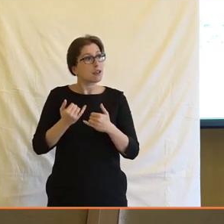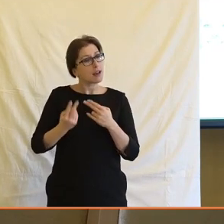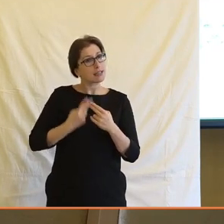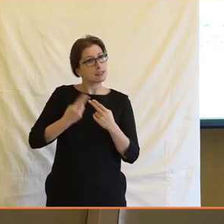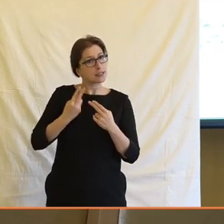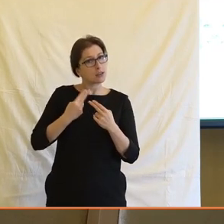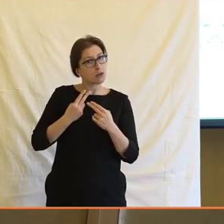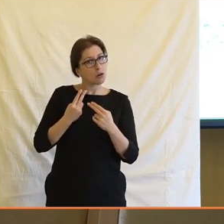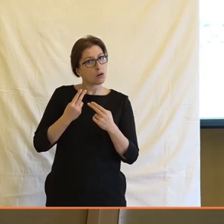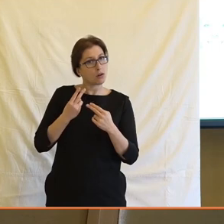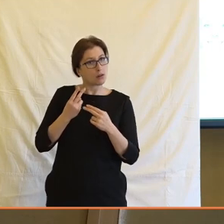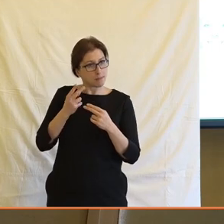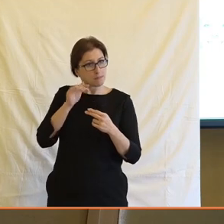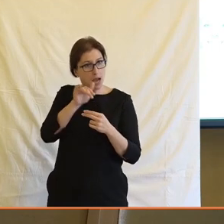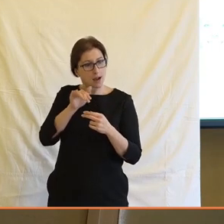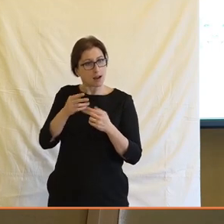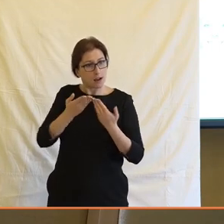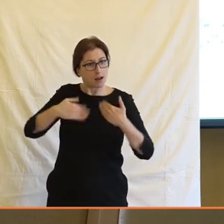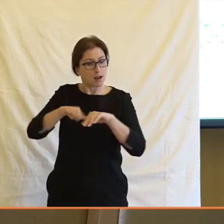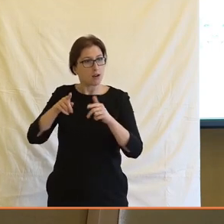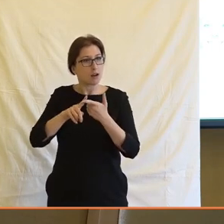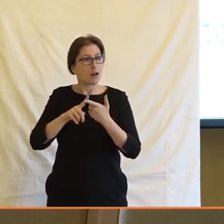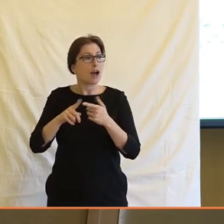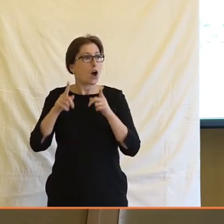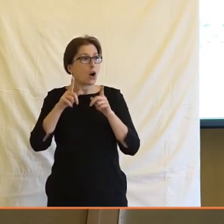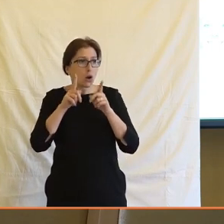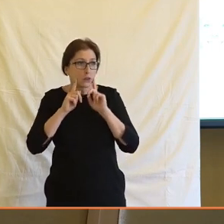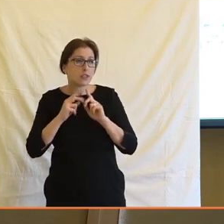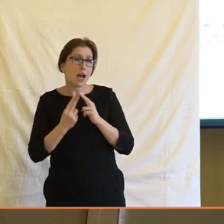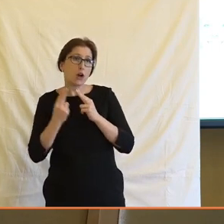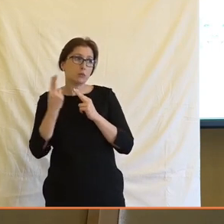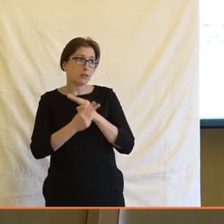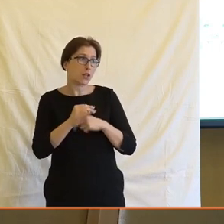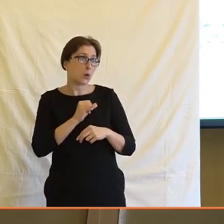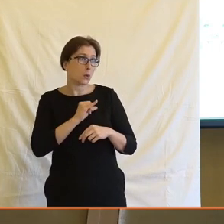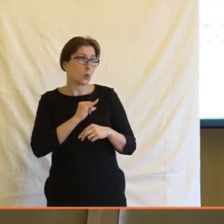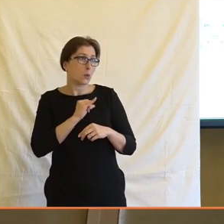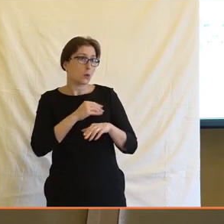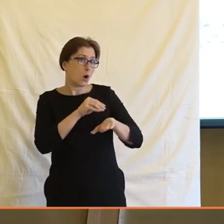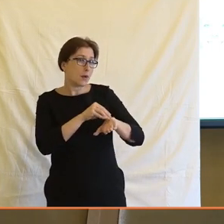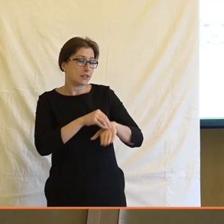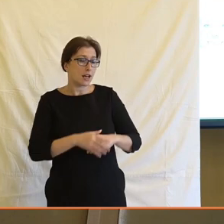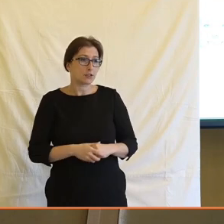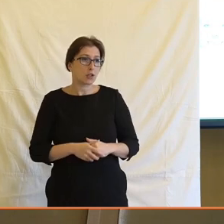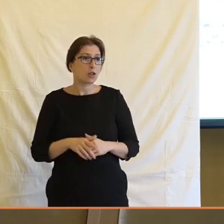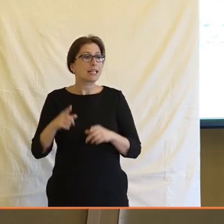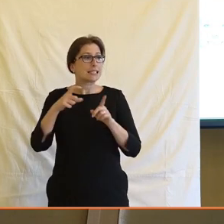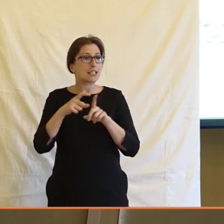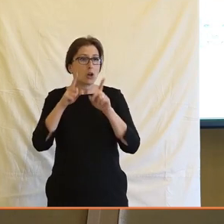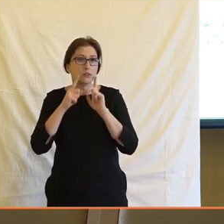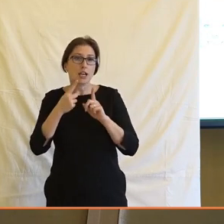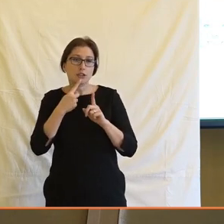rizika a příležitosti využití technologií. A ona odpovídá něco moc zajímavého a prosila bych vás o komentář. Ona říká,